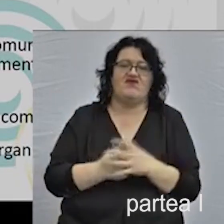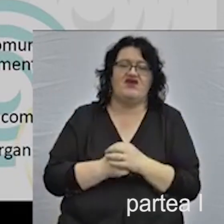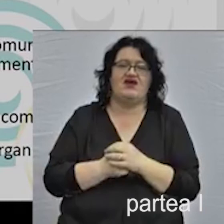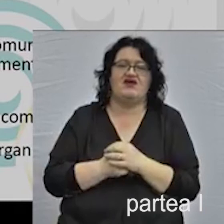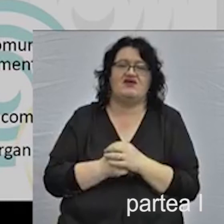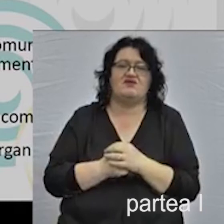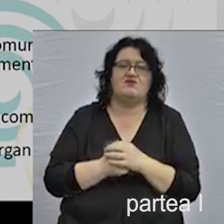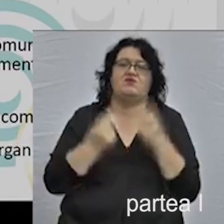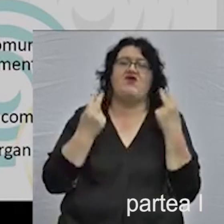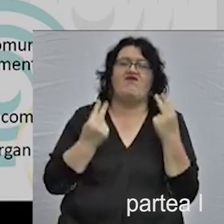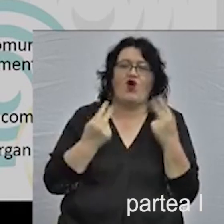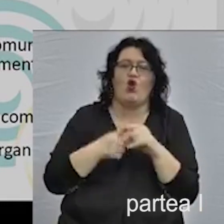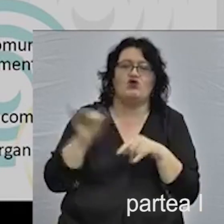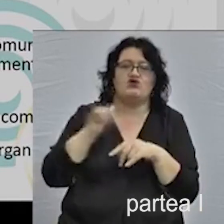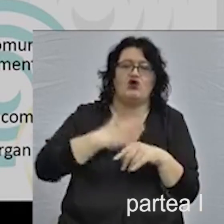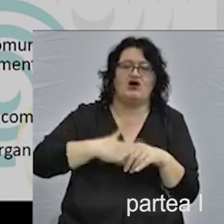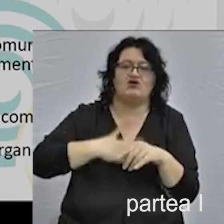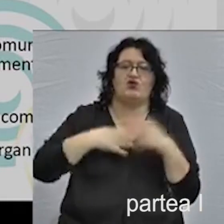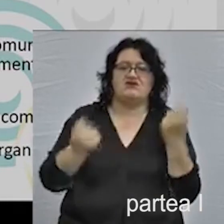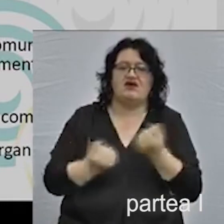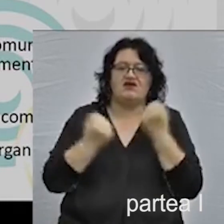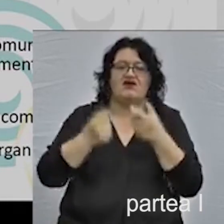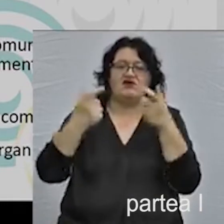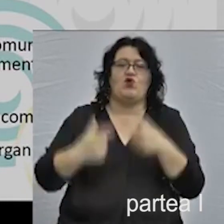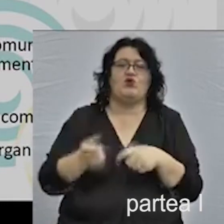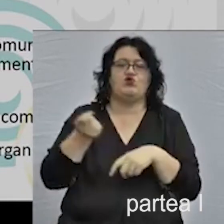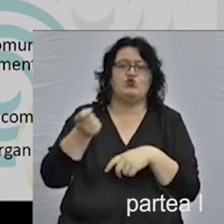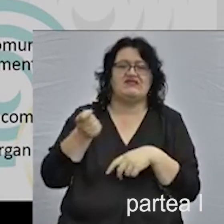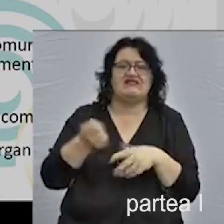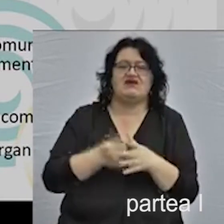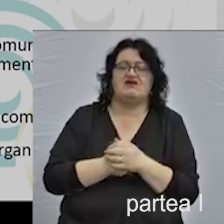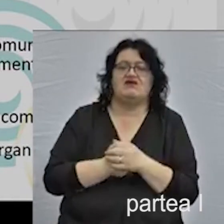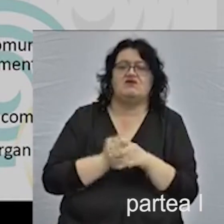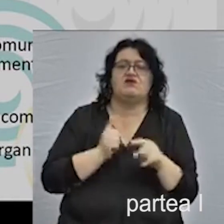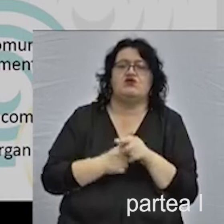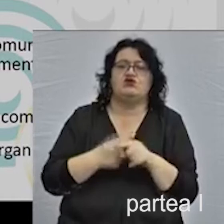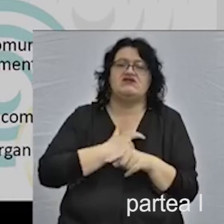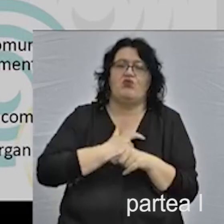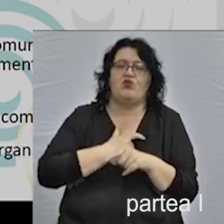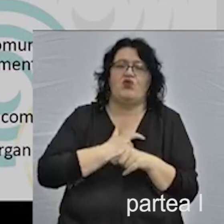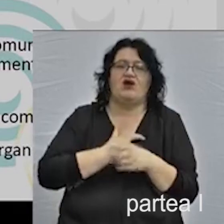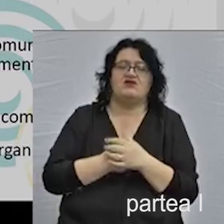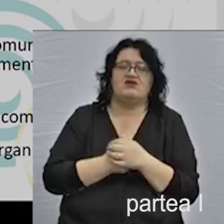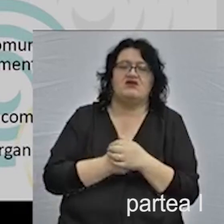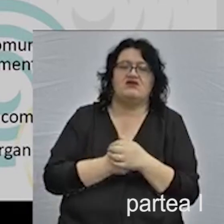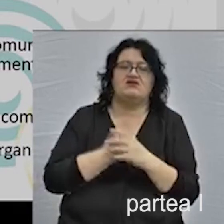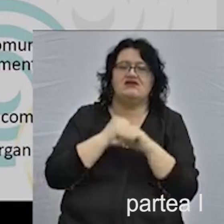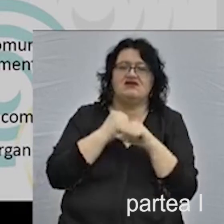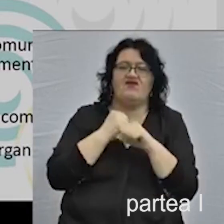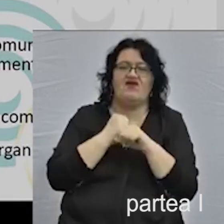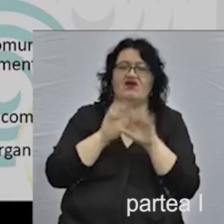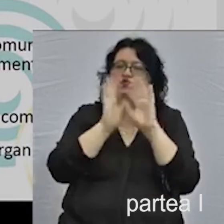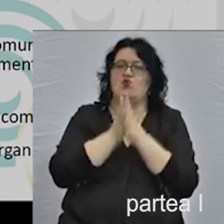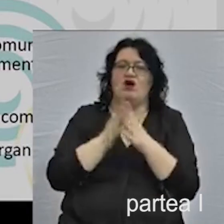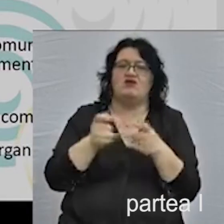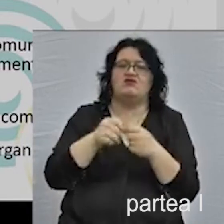utile celor care activează în domeniul turistic și să poată să se creeze în întreaga